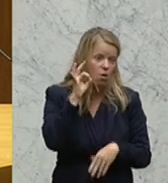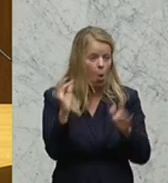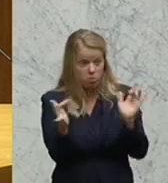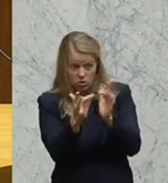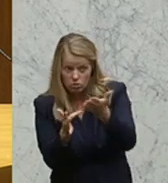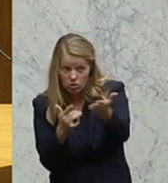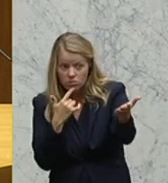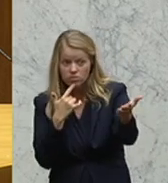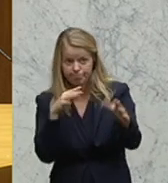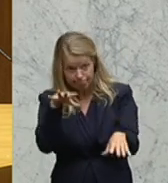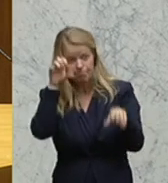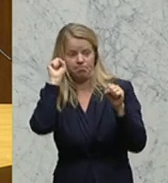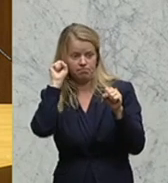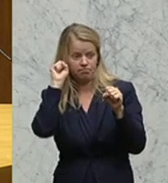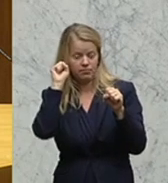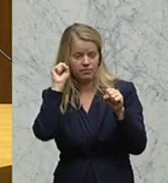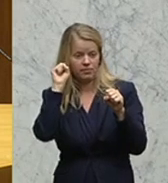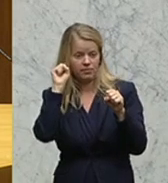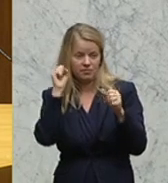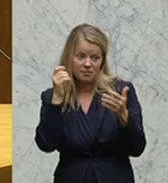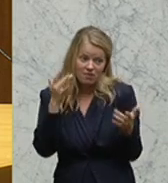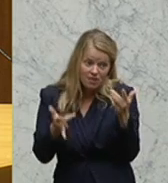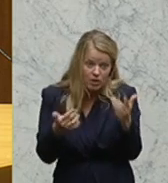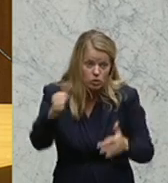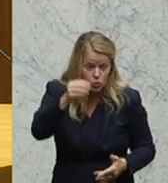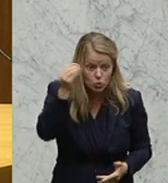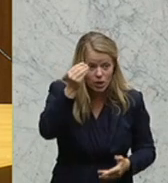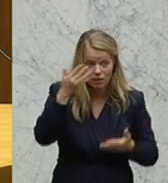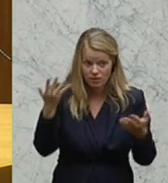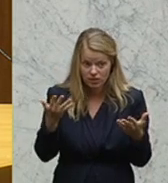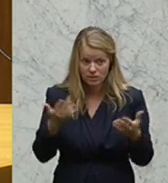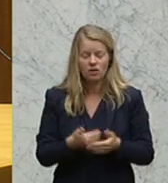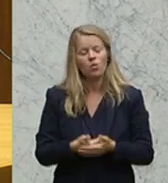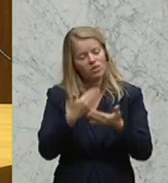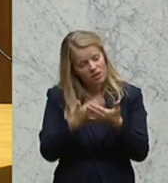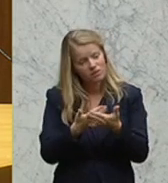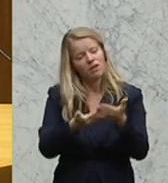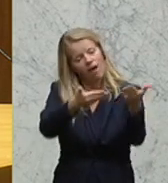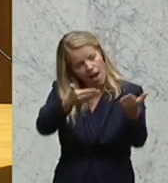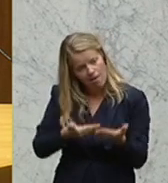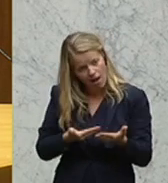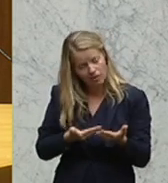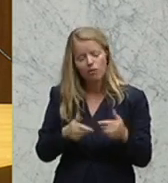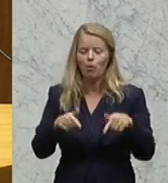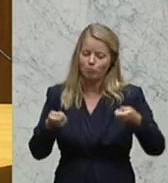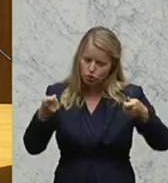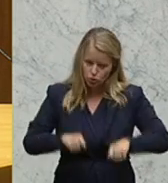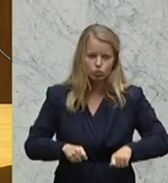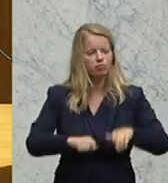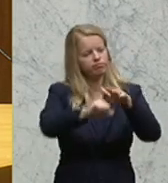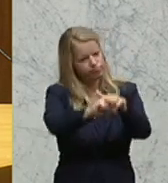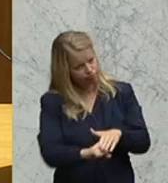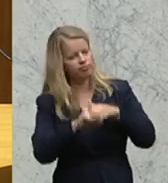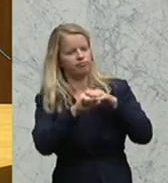stehen, dass sie es erkannt haben. Man kann zur eigenen Lernfähigkeit durchaus stehen. Und daher lade ich Sie herzlich ein, heute den Beschluss mitzutragen.